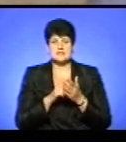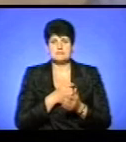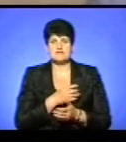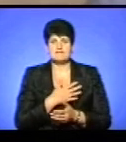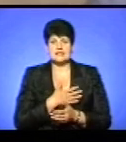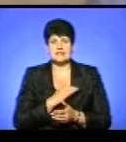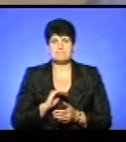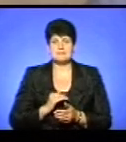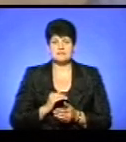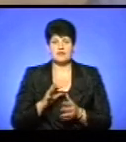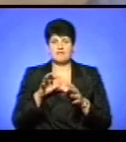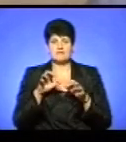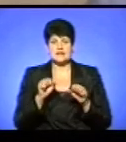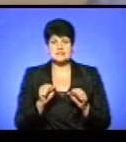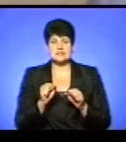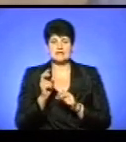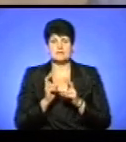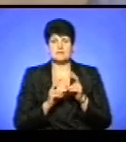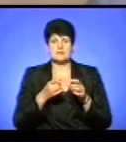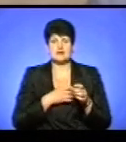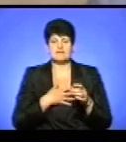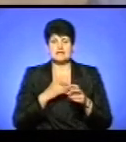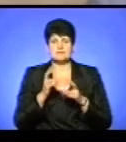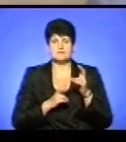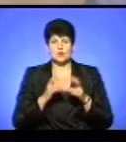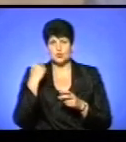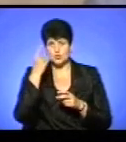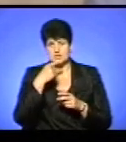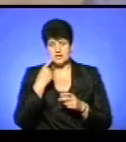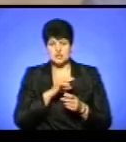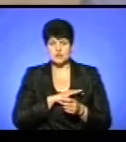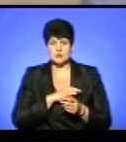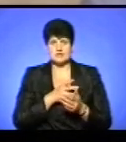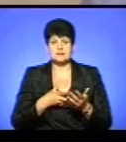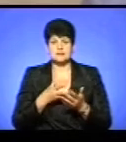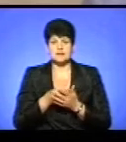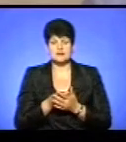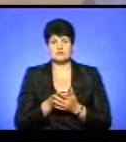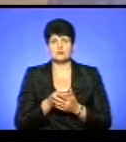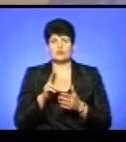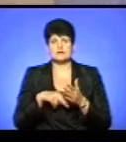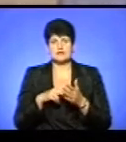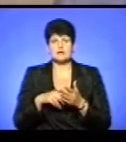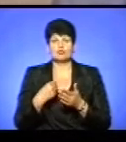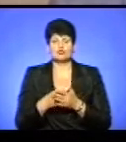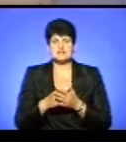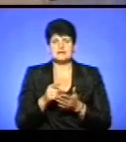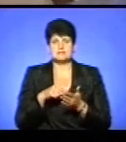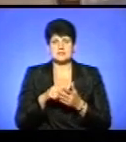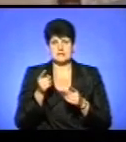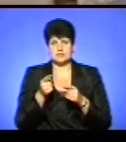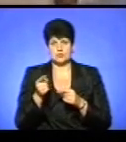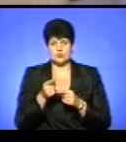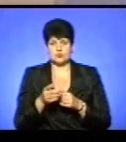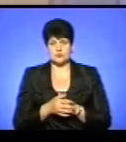підприємців, власників приватних підприємств, юридичних осіб, які статчують податки до бюджету міста Тернополя. Чому в переріку немає